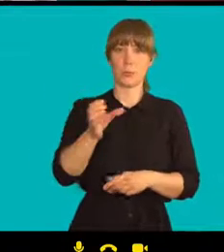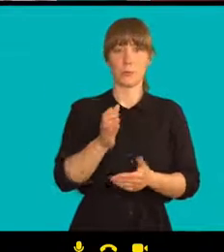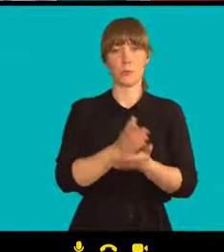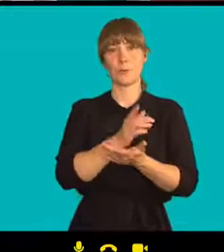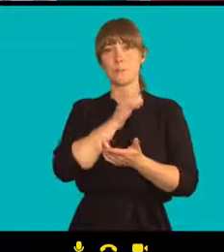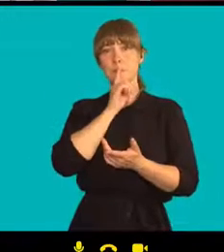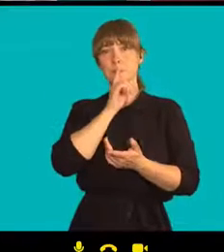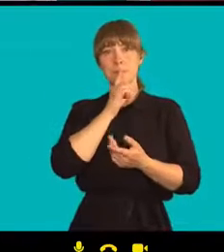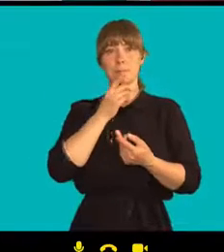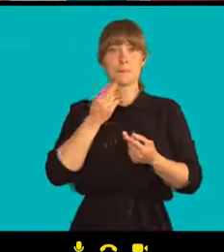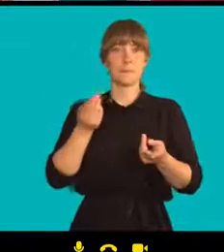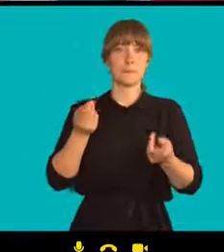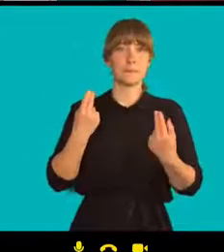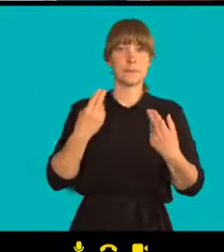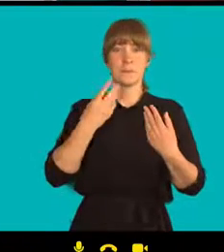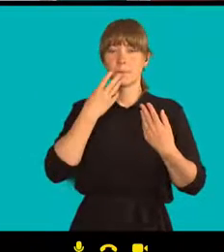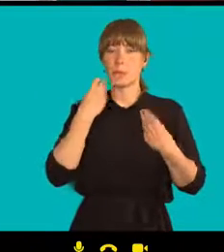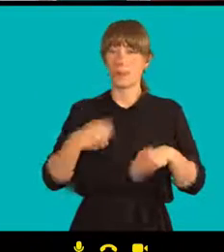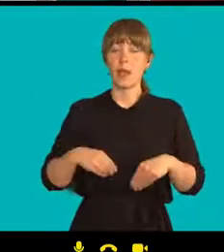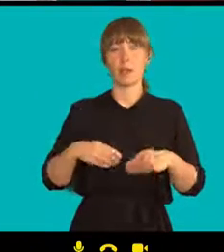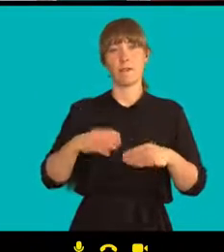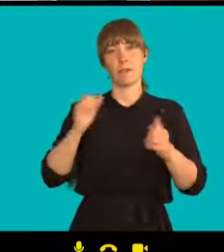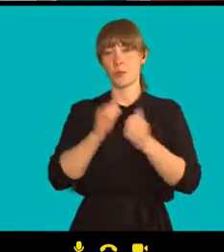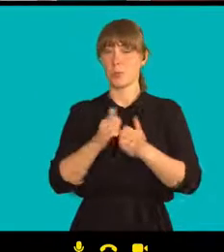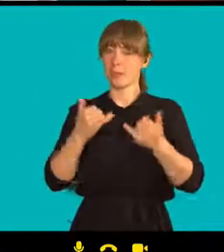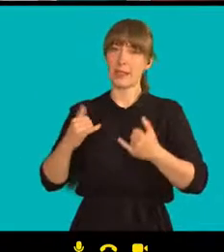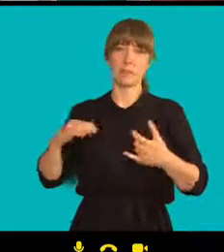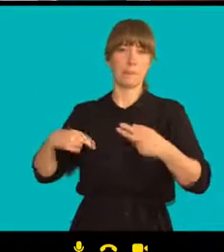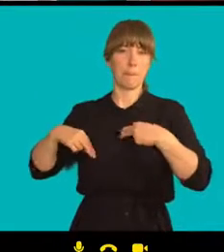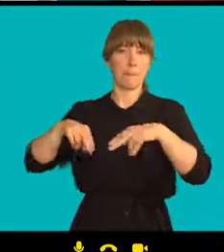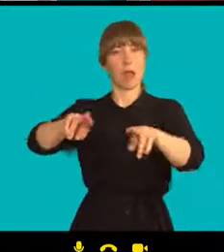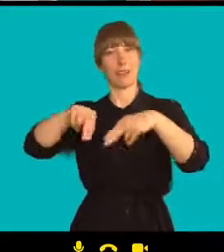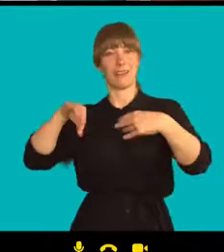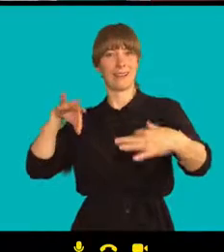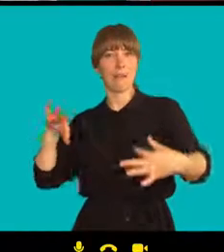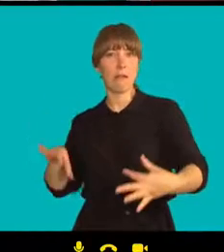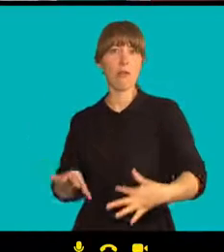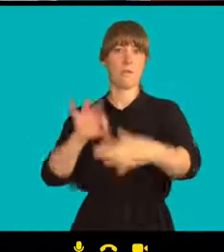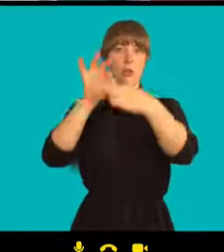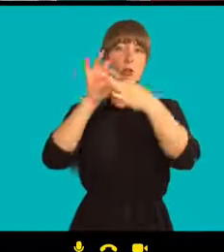lidé v tomto navázali na proces hledání Běloruské demokracie.